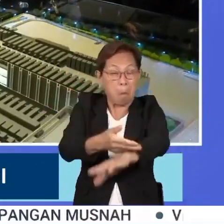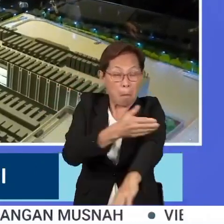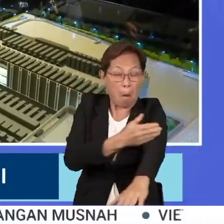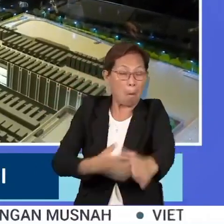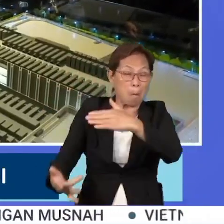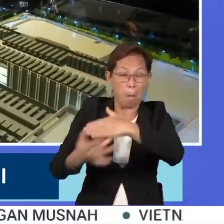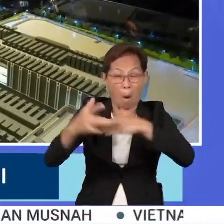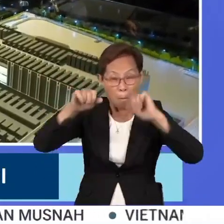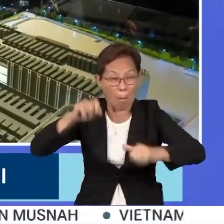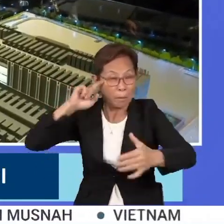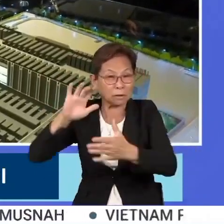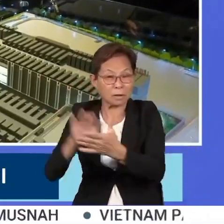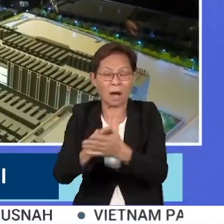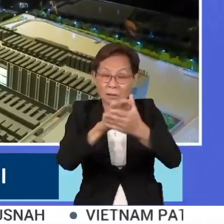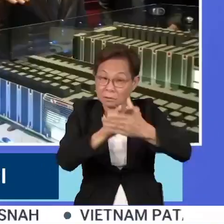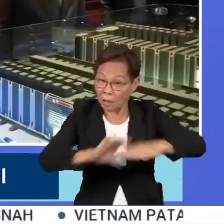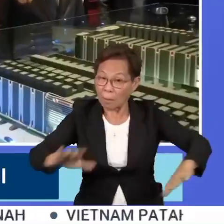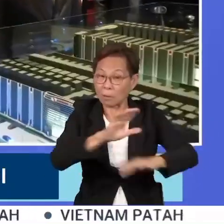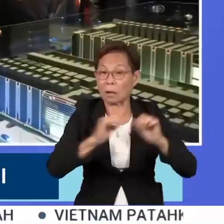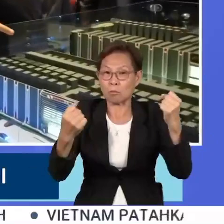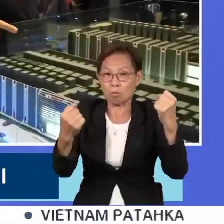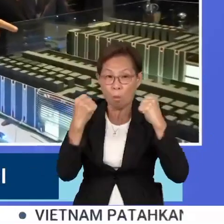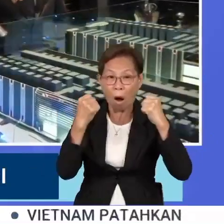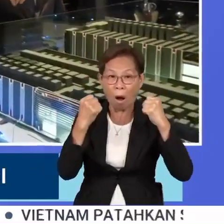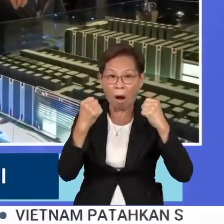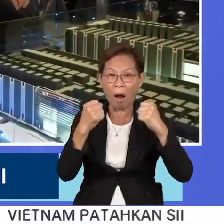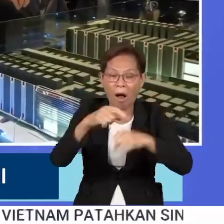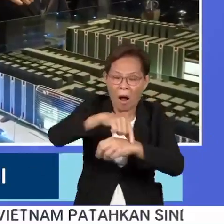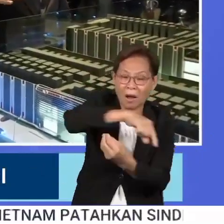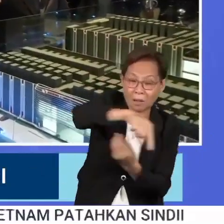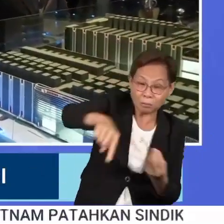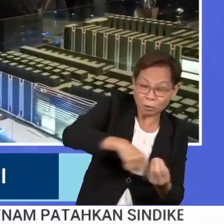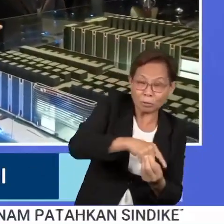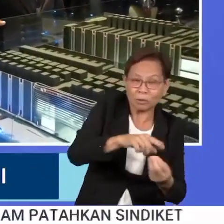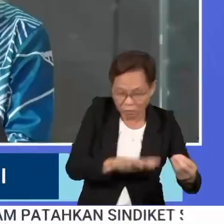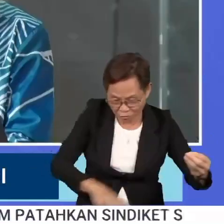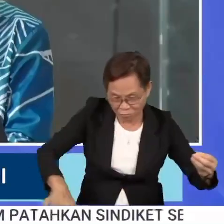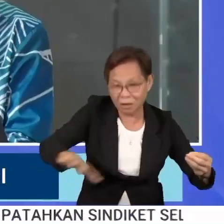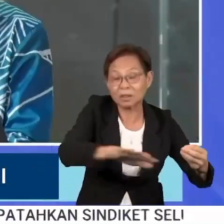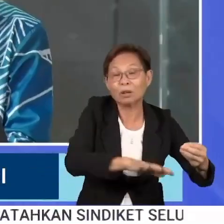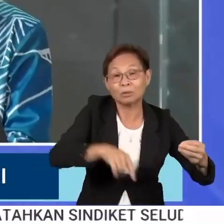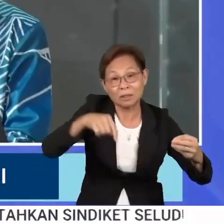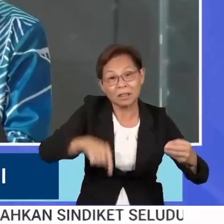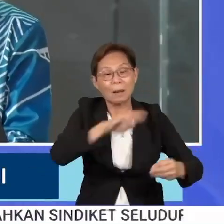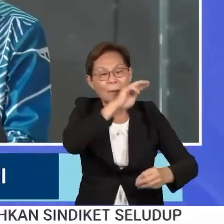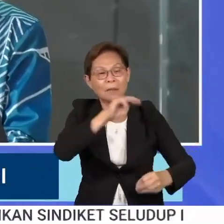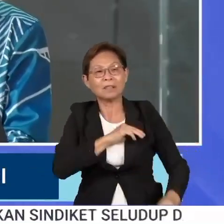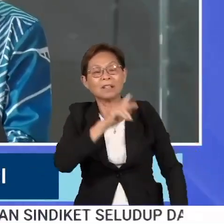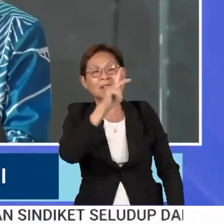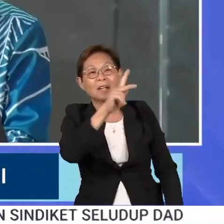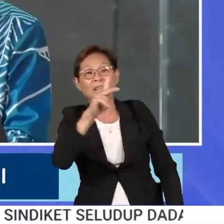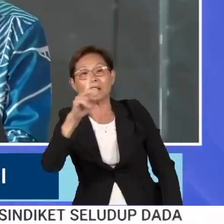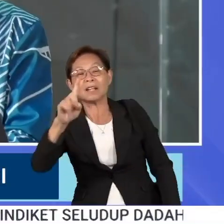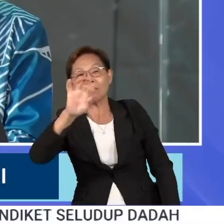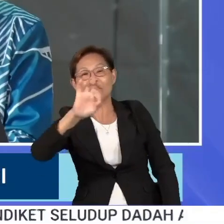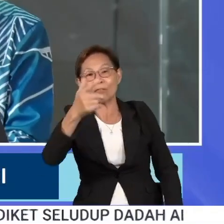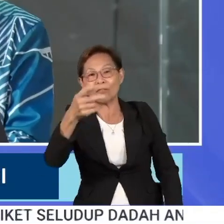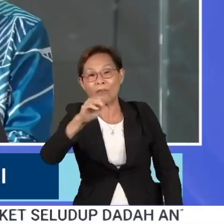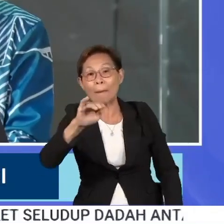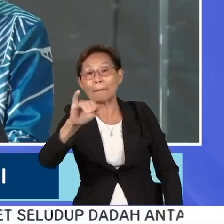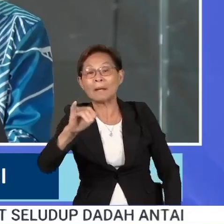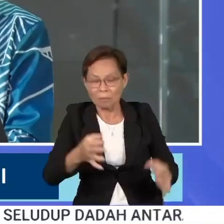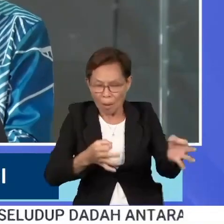dipercayai selamat serta mampan secara alam sekitar di rantau ini. Menteri Komunikasi dan Digital Fahmi Fazil